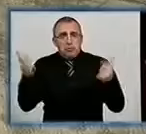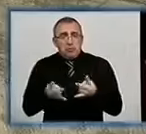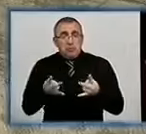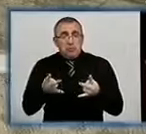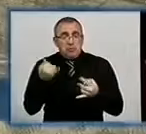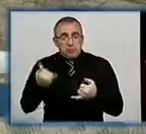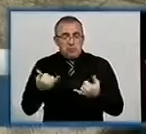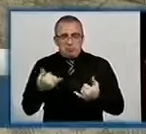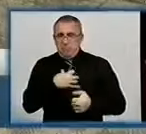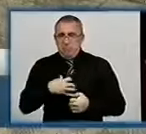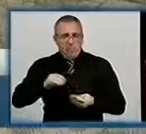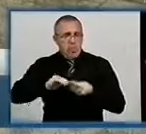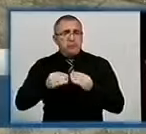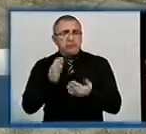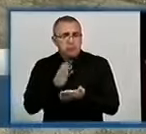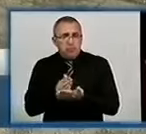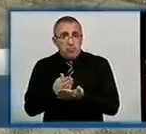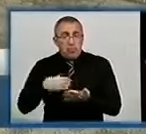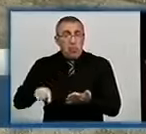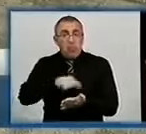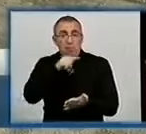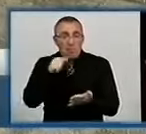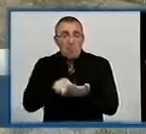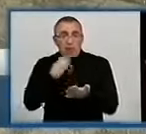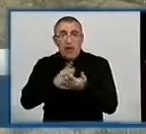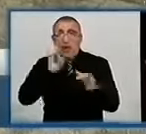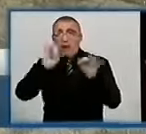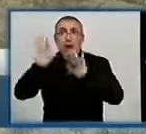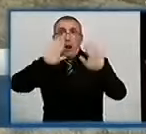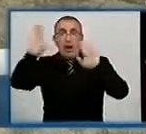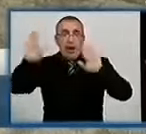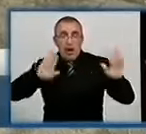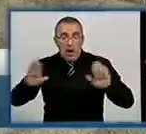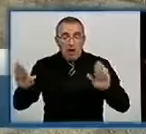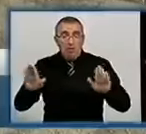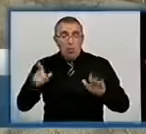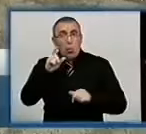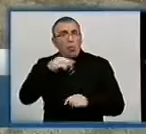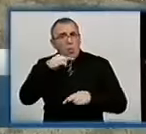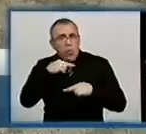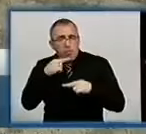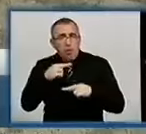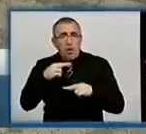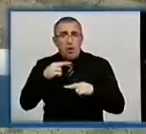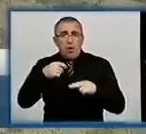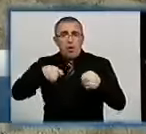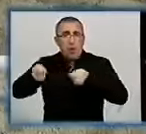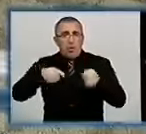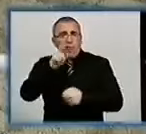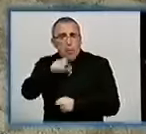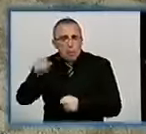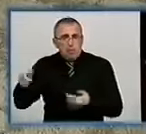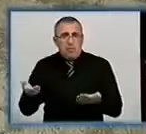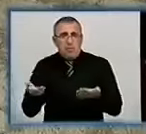наразі актуальна проблема, тому що в нас місто майорить багатьма реклами на рахунок того, щоб люди були обережені, на рахунок торгів людьми, що